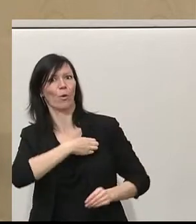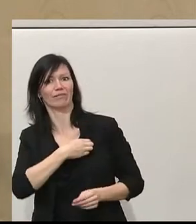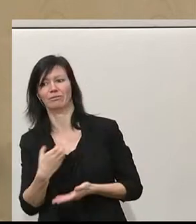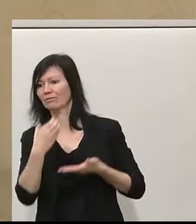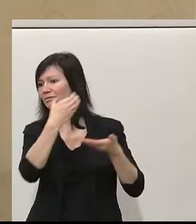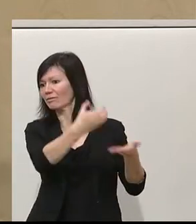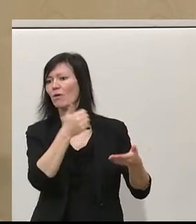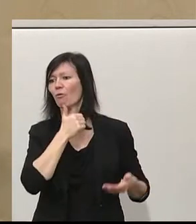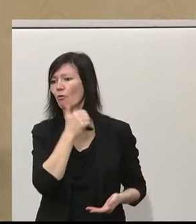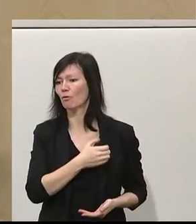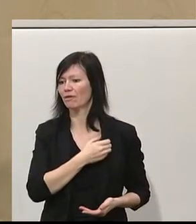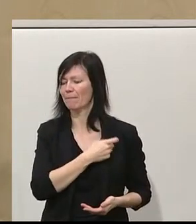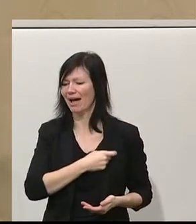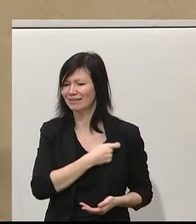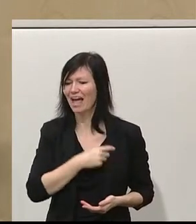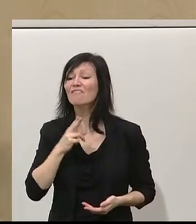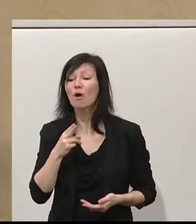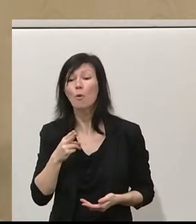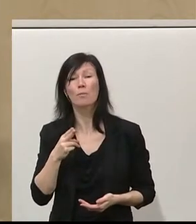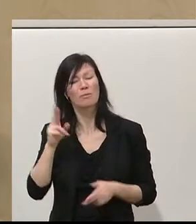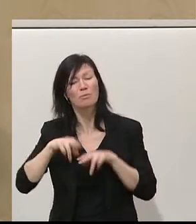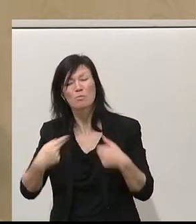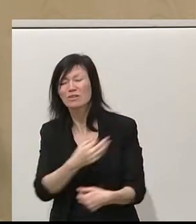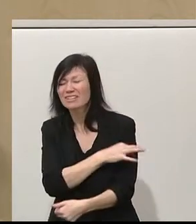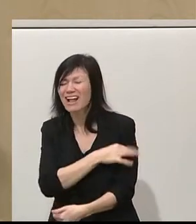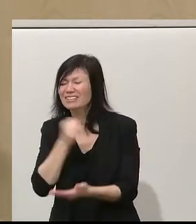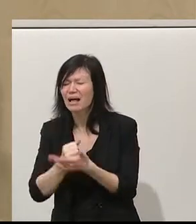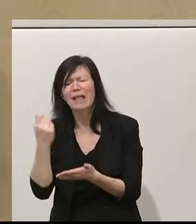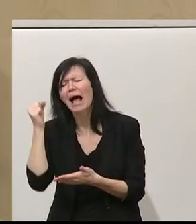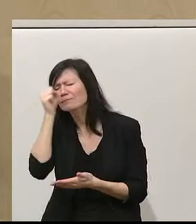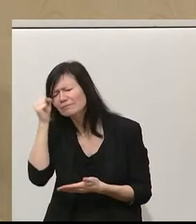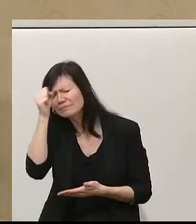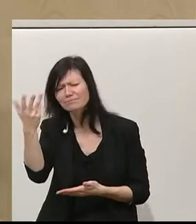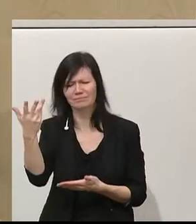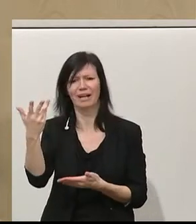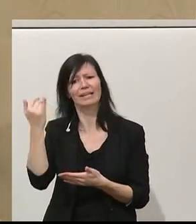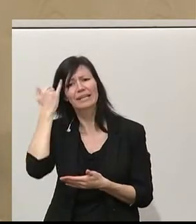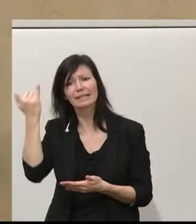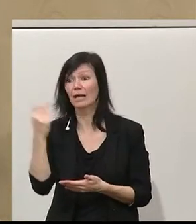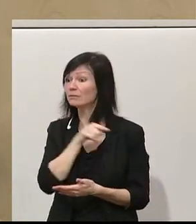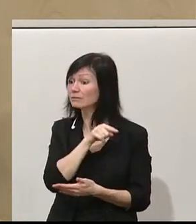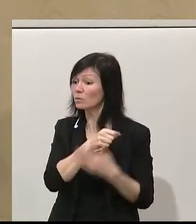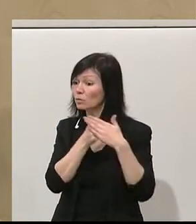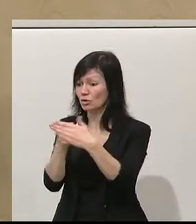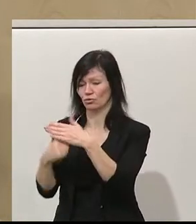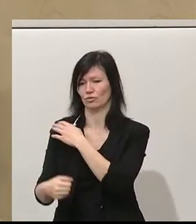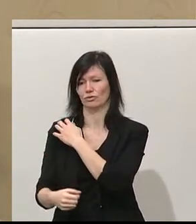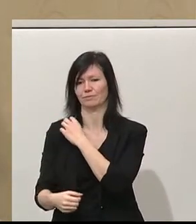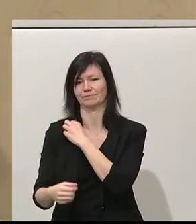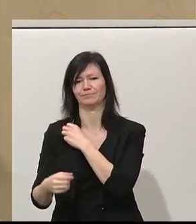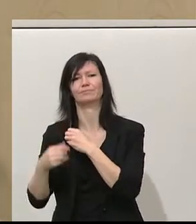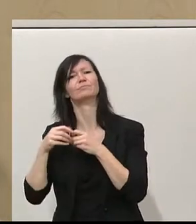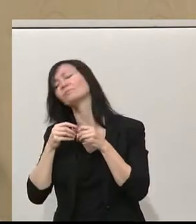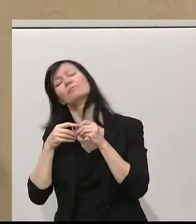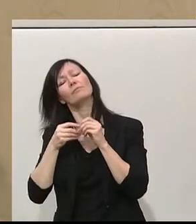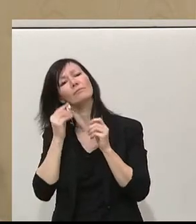absurden Idee des Bundeskanzlers hier mitmachen. Und das Ganze ist deswegen so irritierend, weil es ja